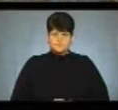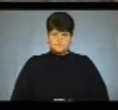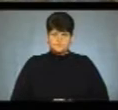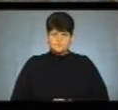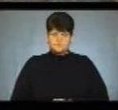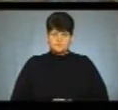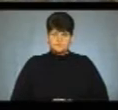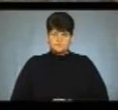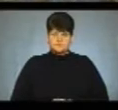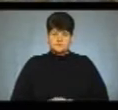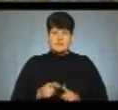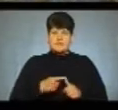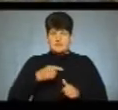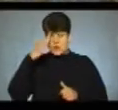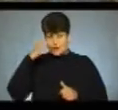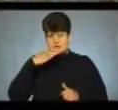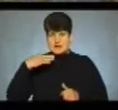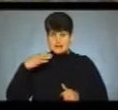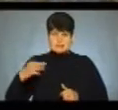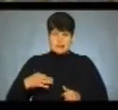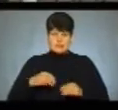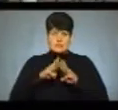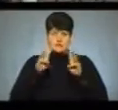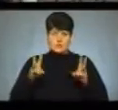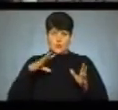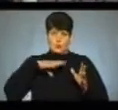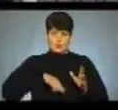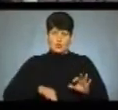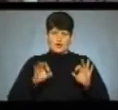Міне Отця і Сина і Святого Духа. Амінь.